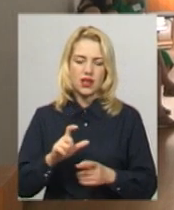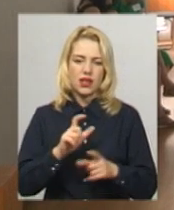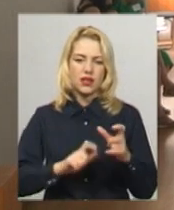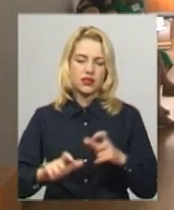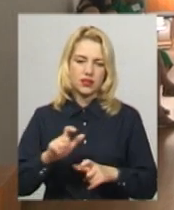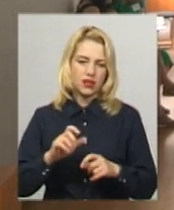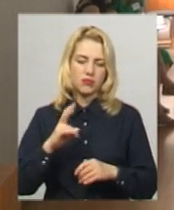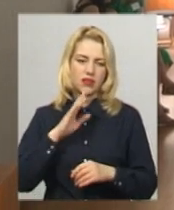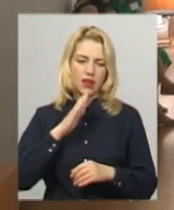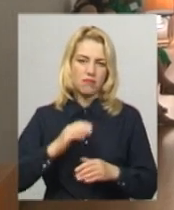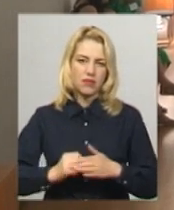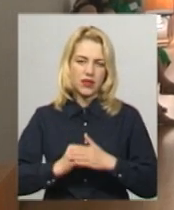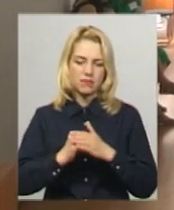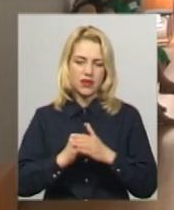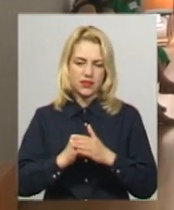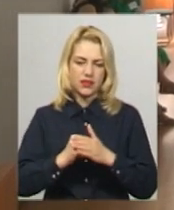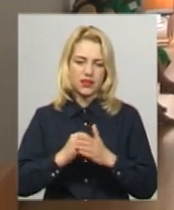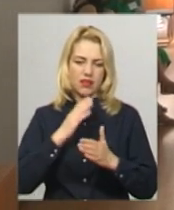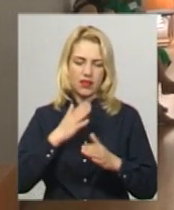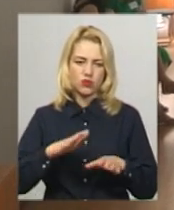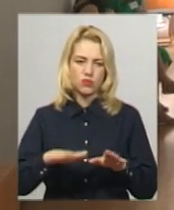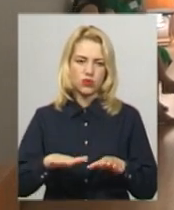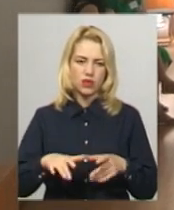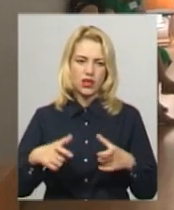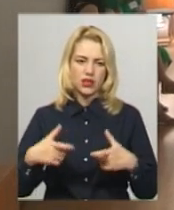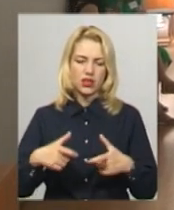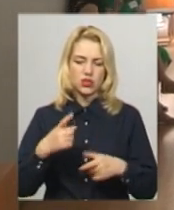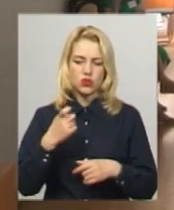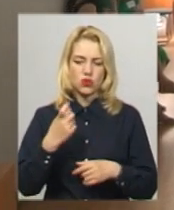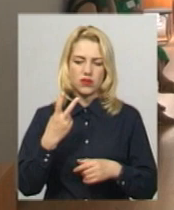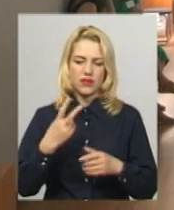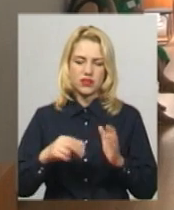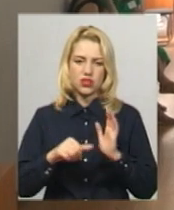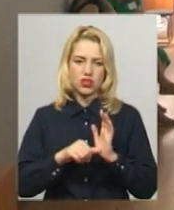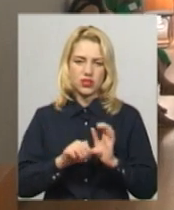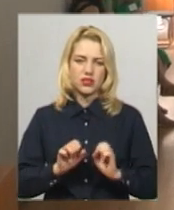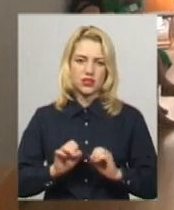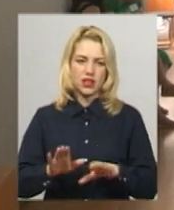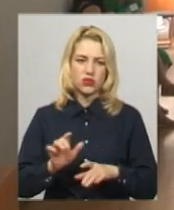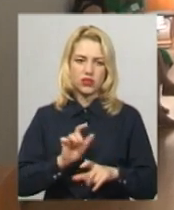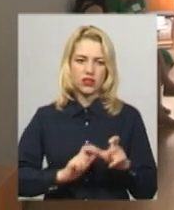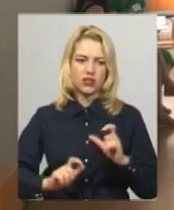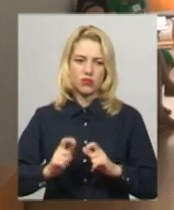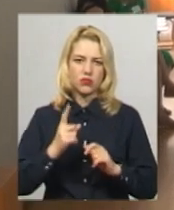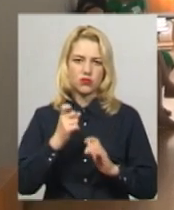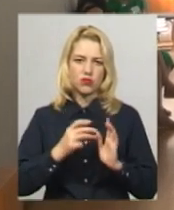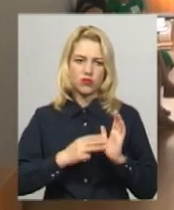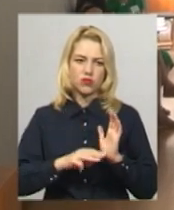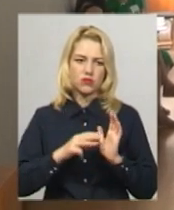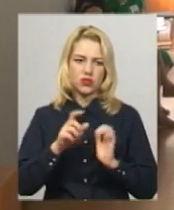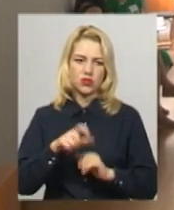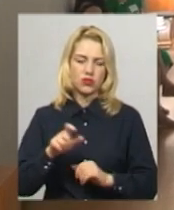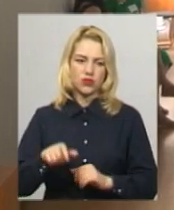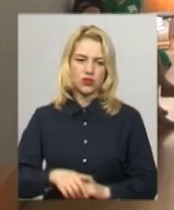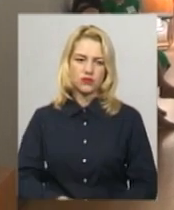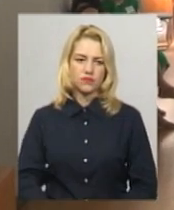нас на базі нашого пункту тестування номер 126 здає хімію 180 чоловік.